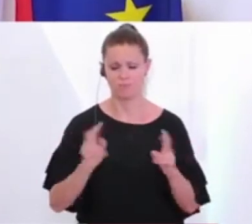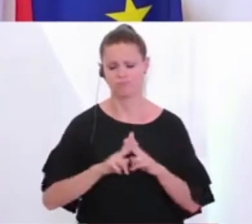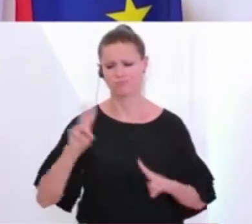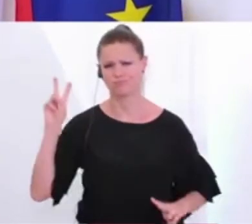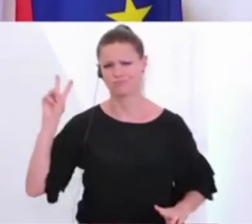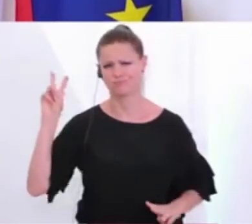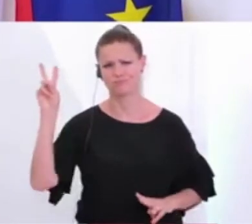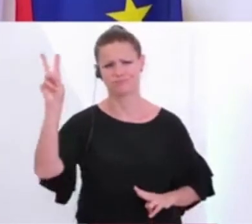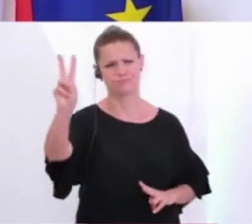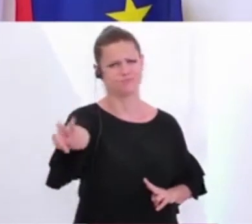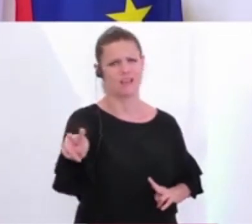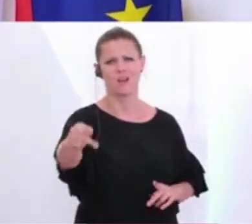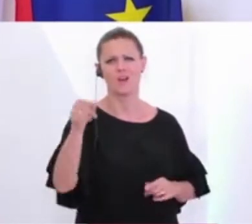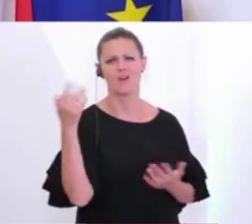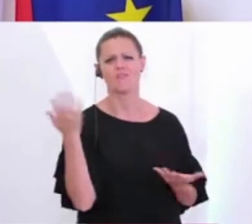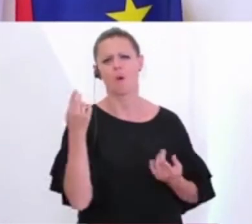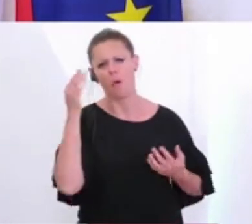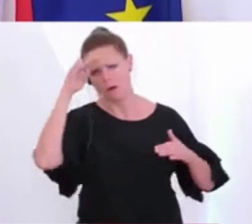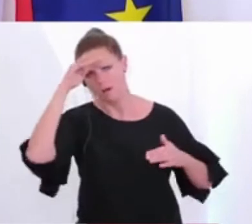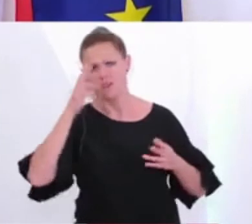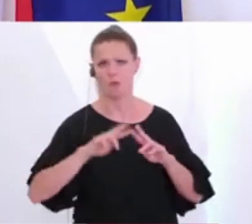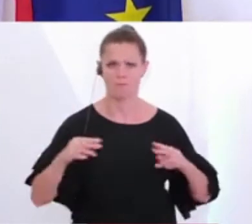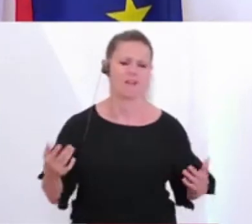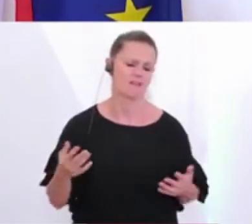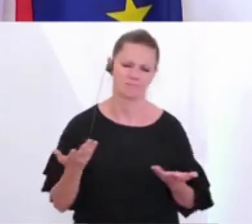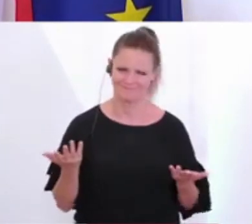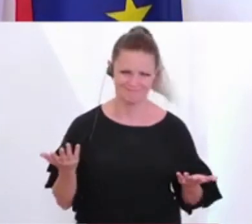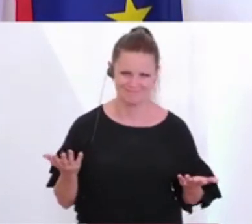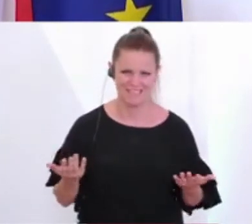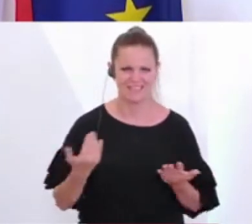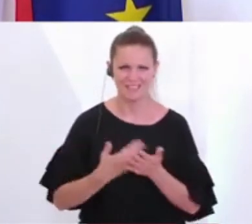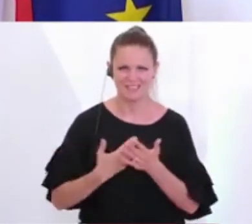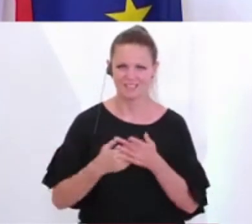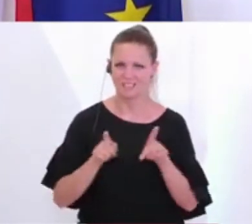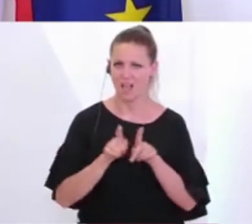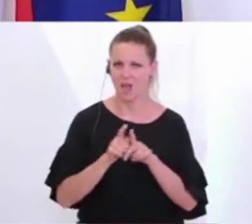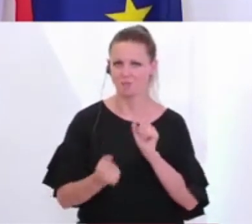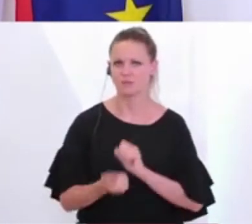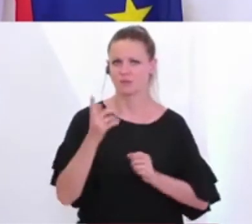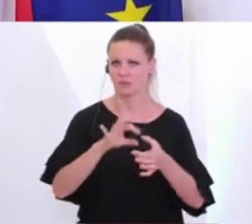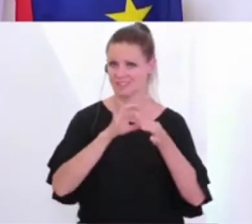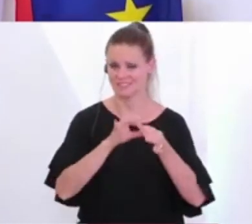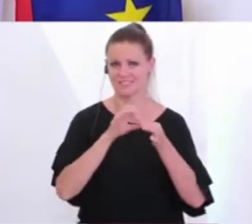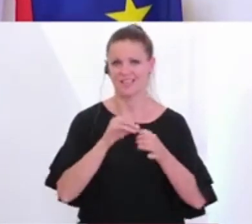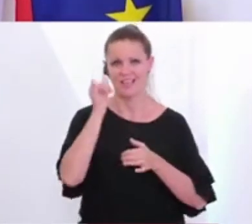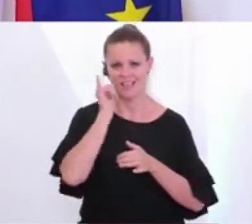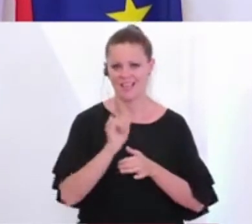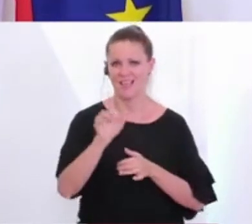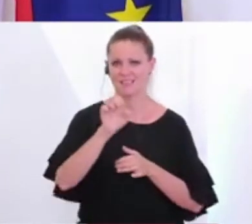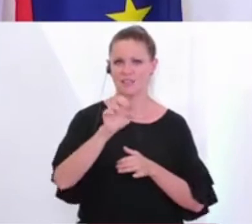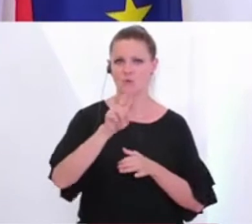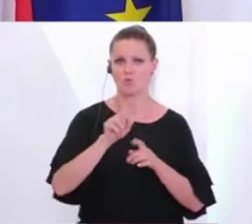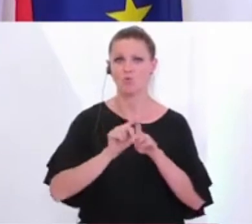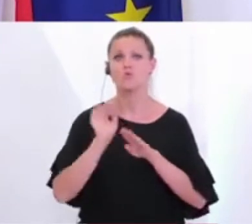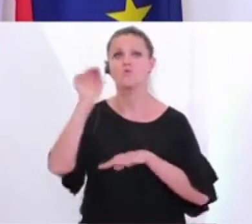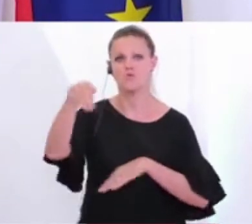jeglicher Normalität entfernt. Das gilt auch und insbesondere für das Reisen außerhalb der Europäischen Union.